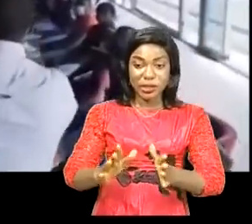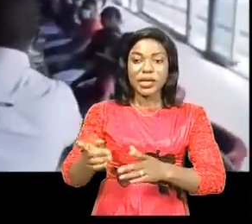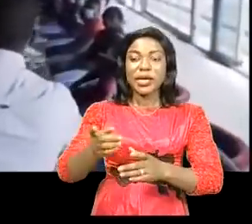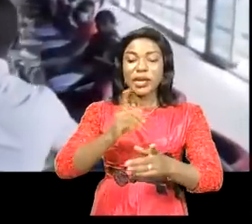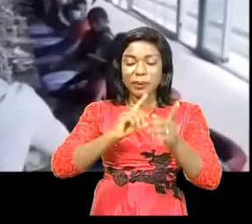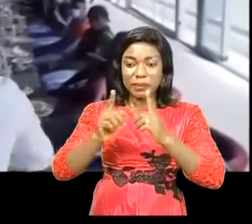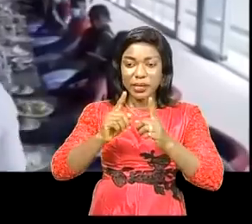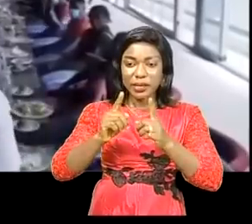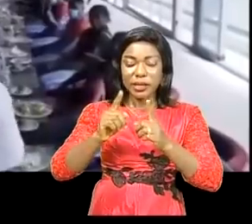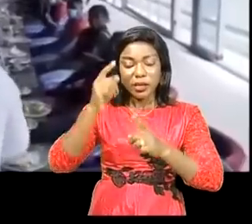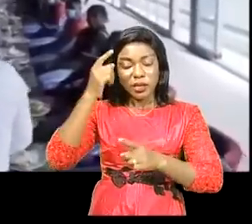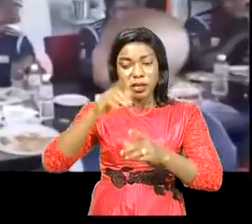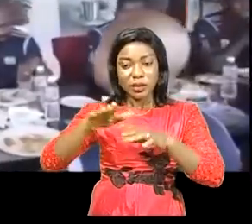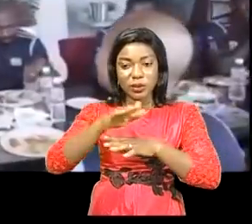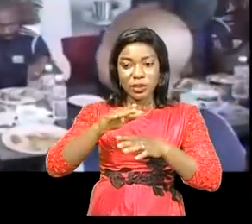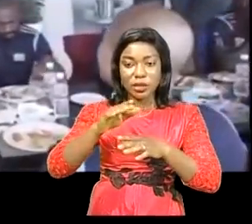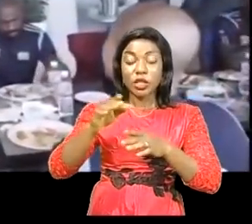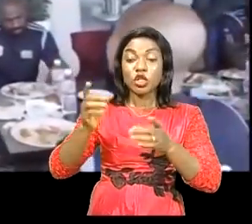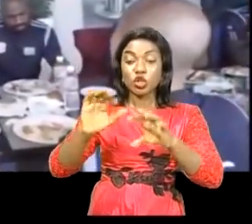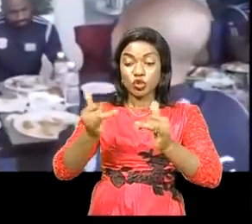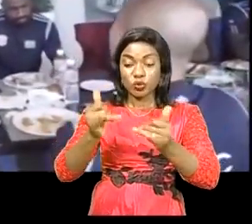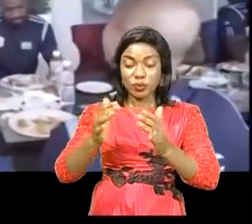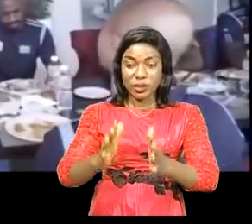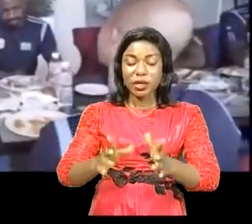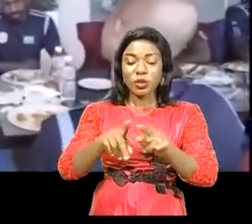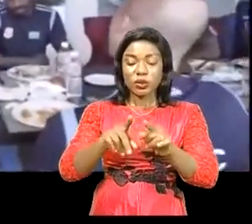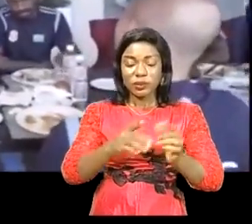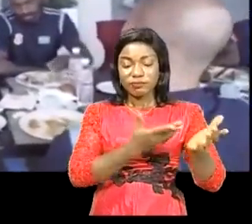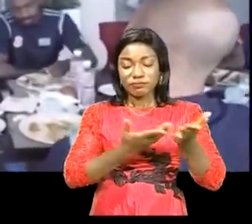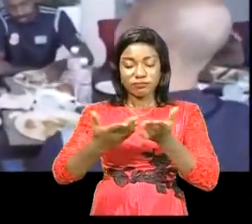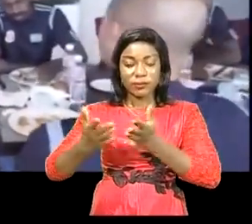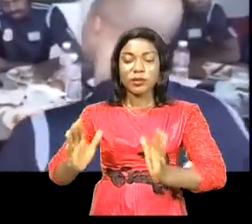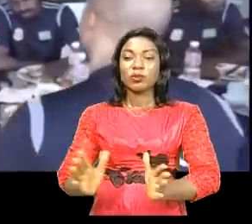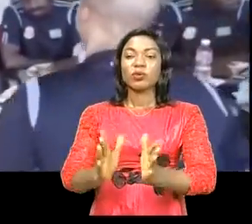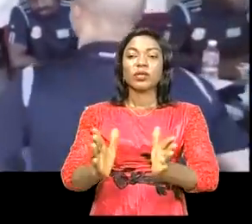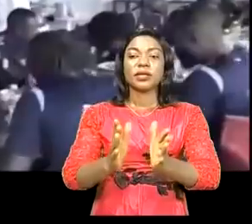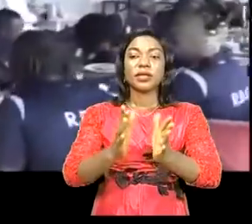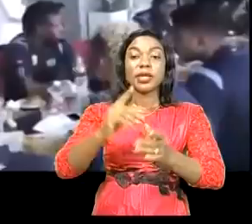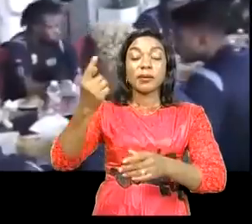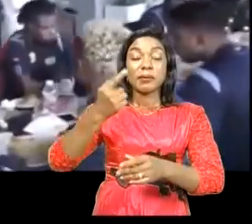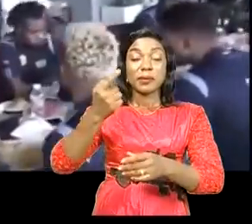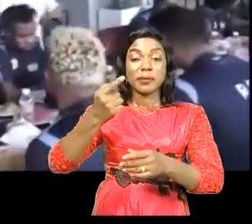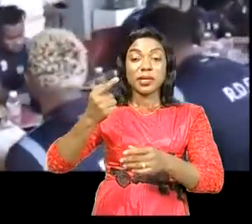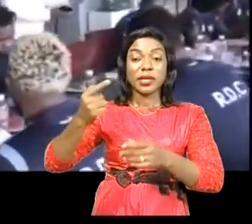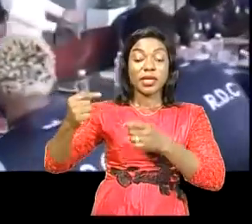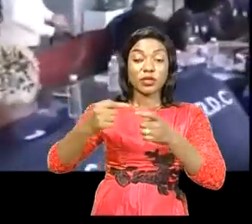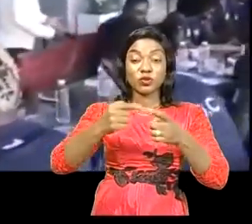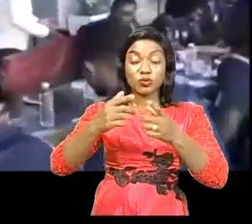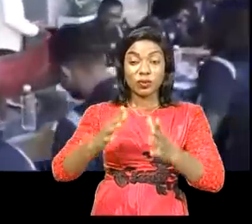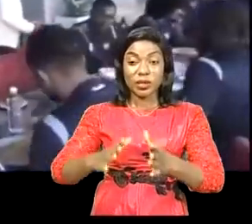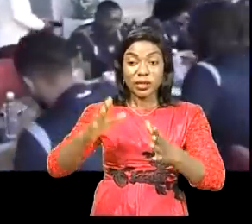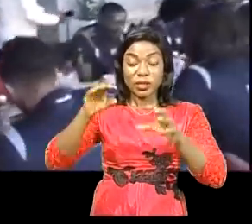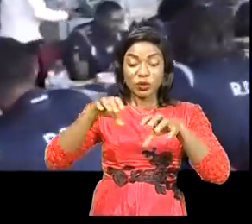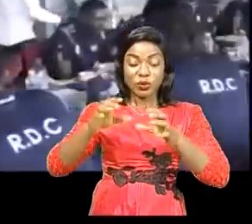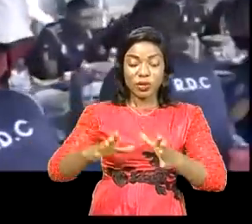joueurs, question de les réconforter et apporter les messages de soutien du premier sportif congolais, le président de la